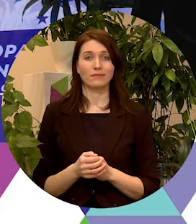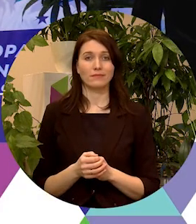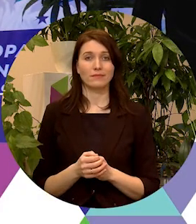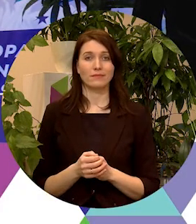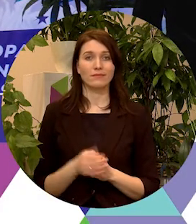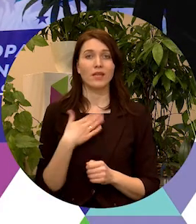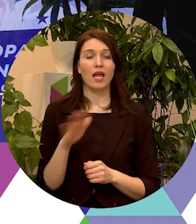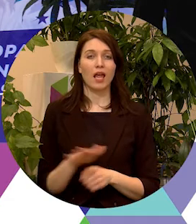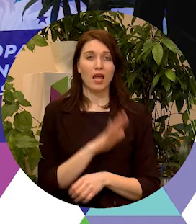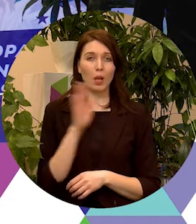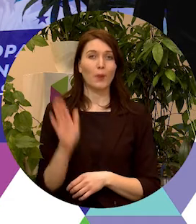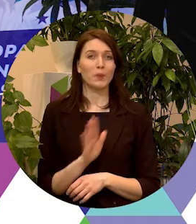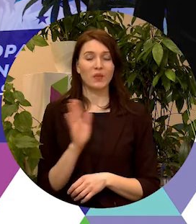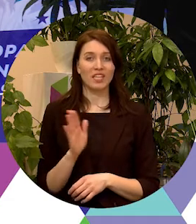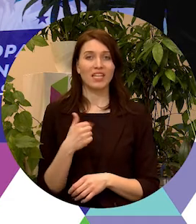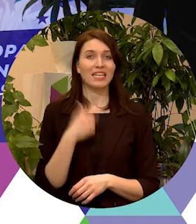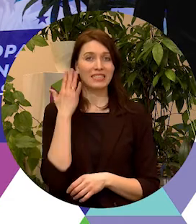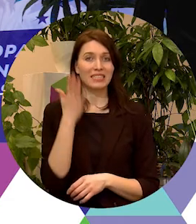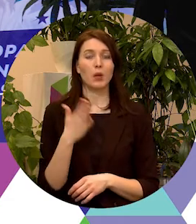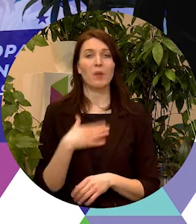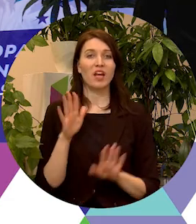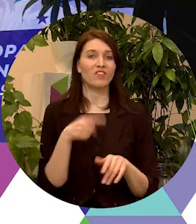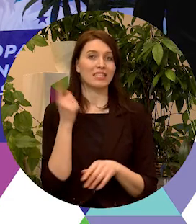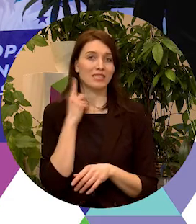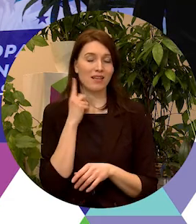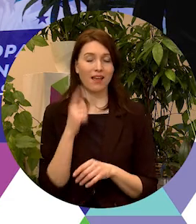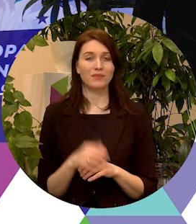Labdien! Es ceru, ka mani vārds ir pēc.